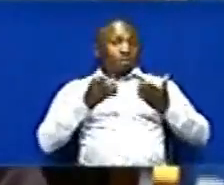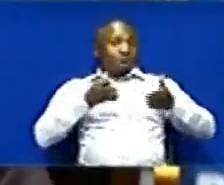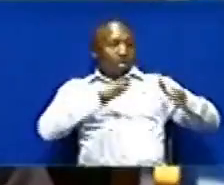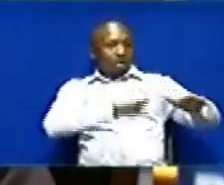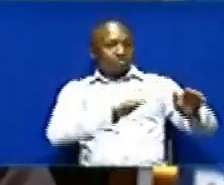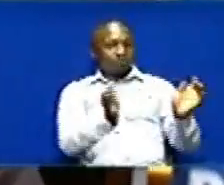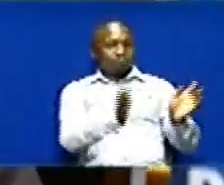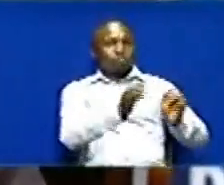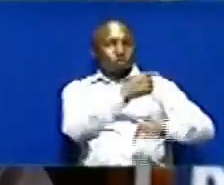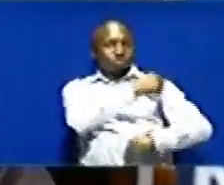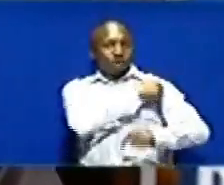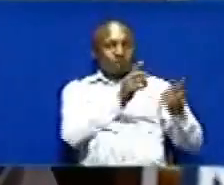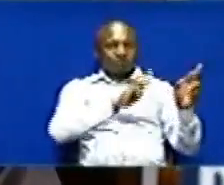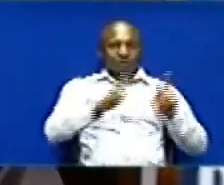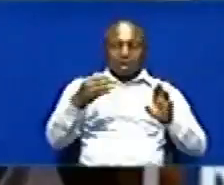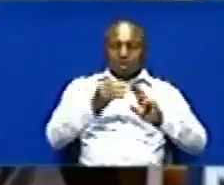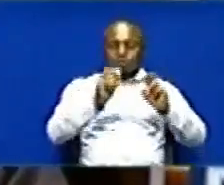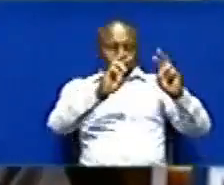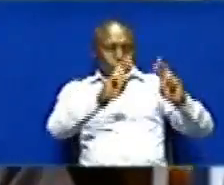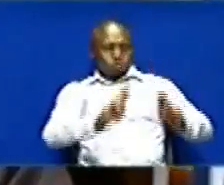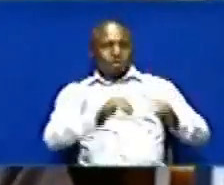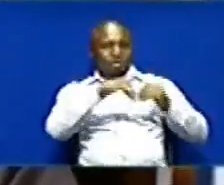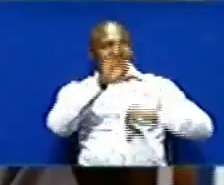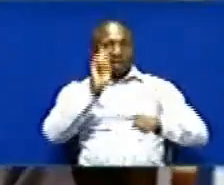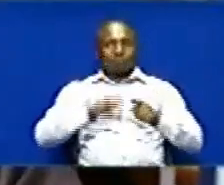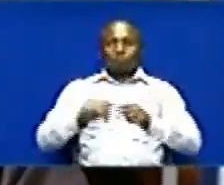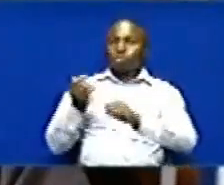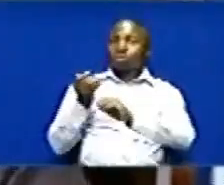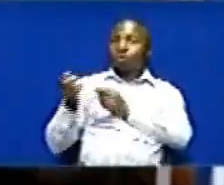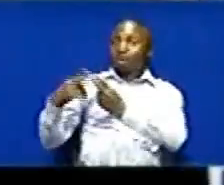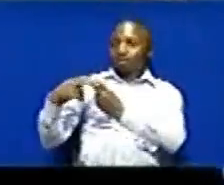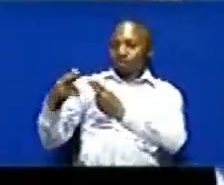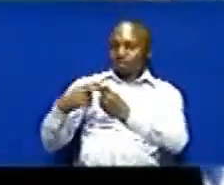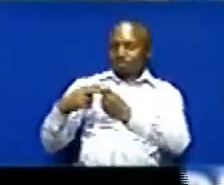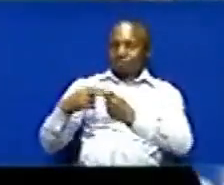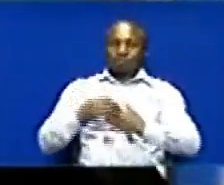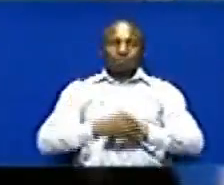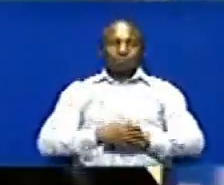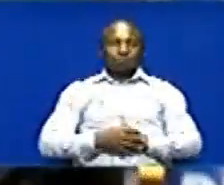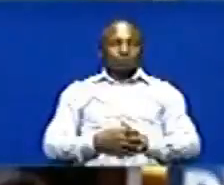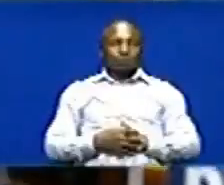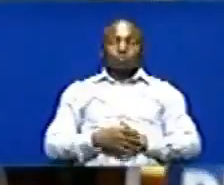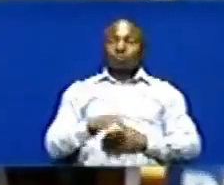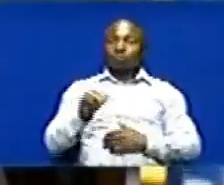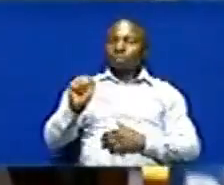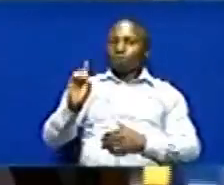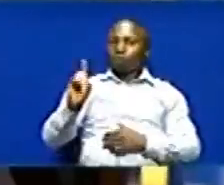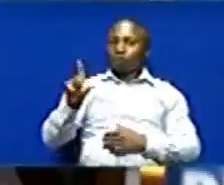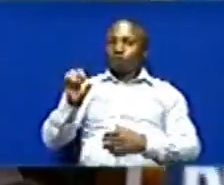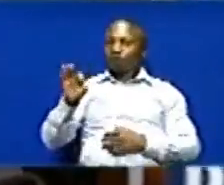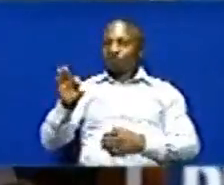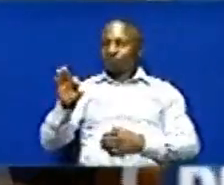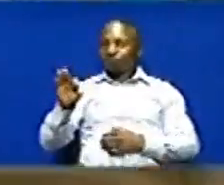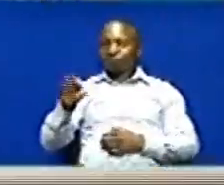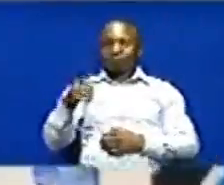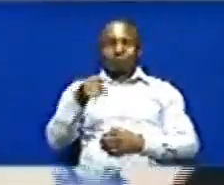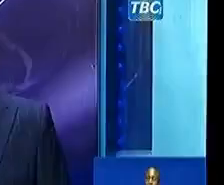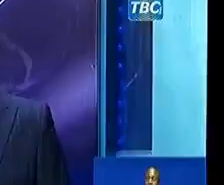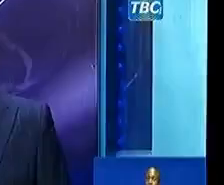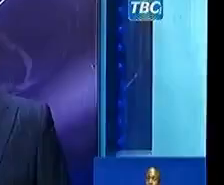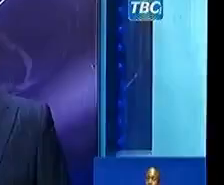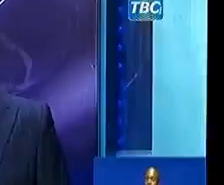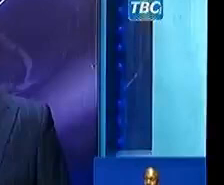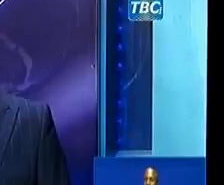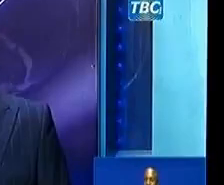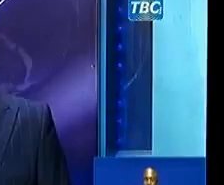kanda ya mbea kwa uchunguzi zaidi wa kitabibu Adolf Mbata TVC Mayor